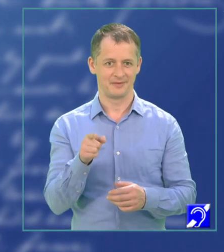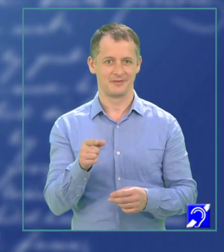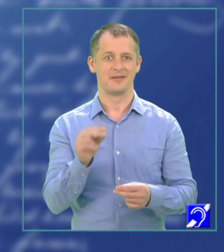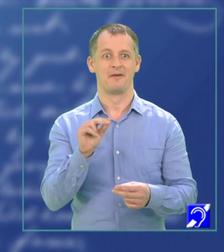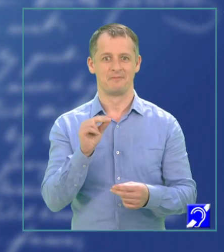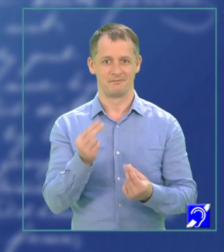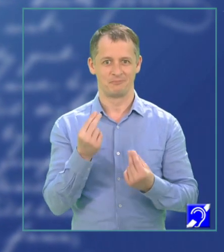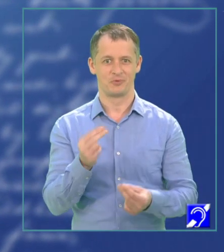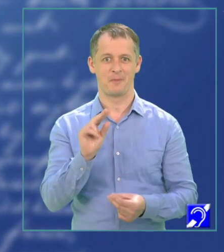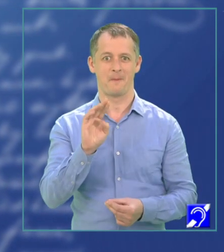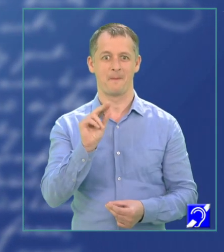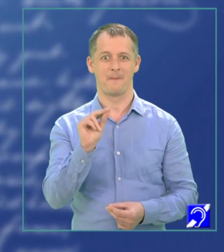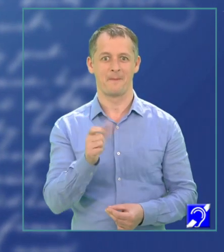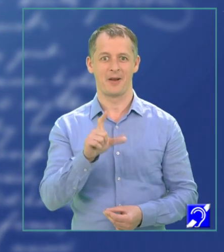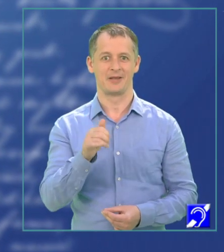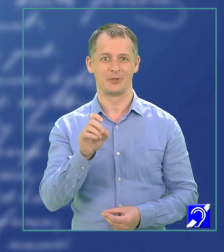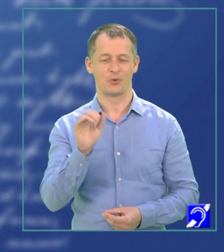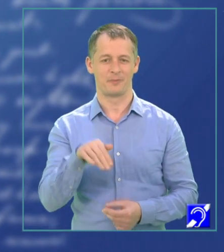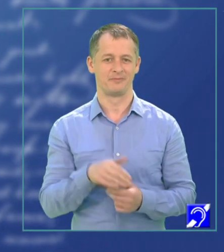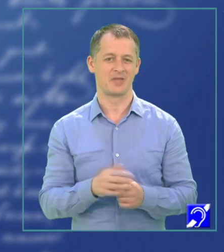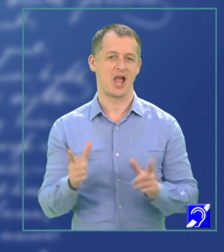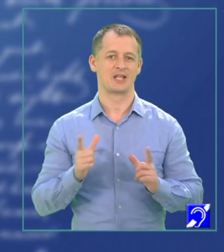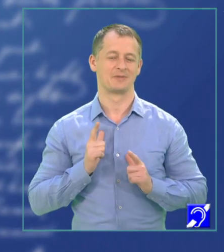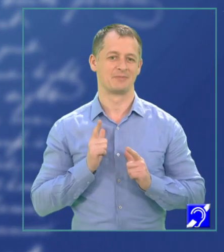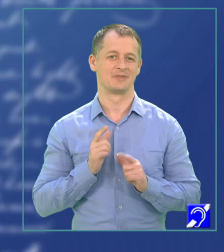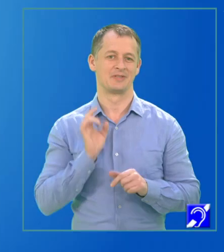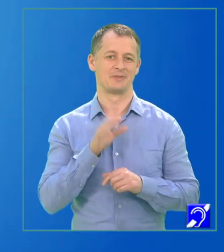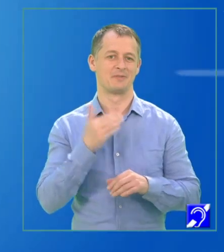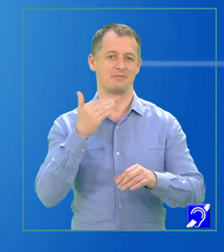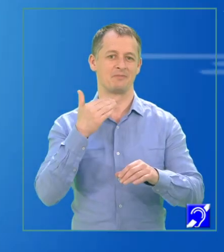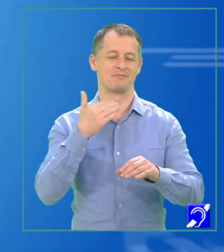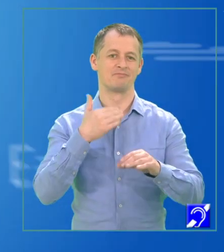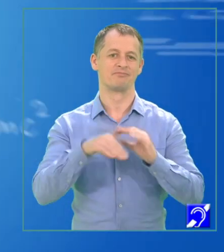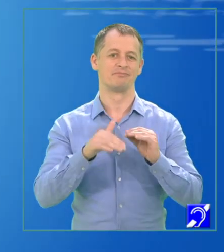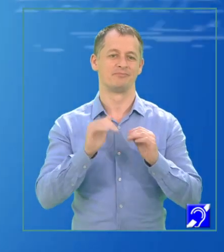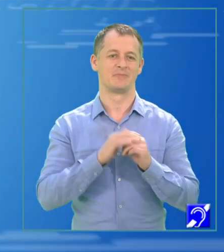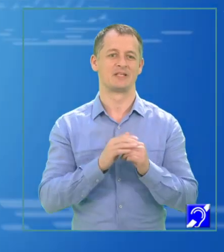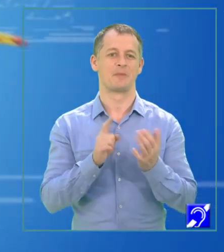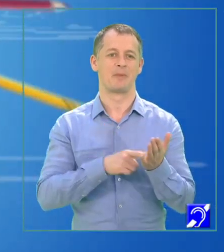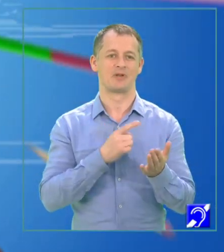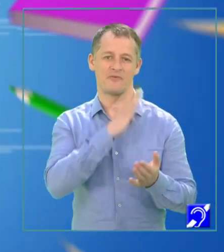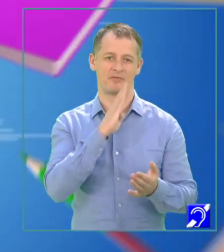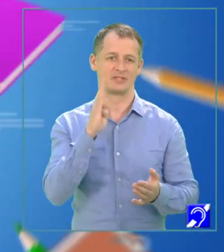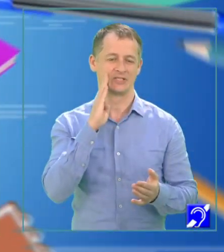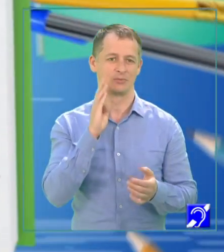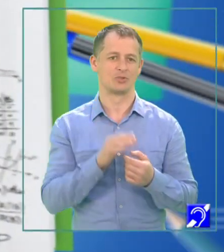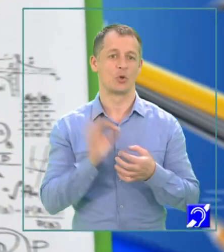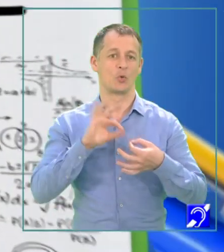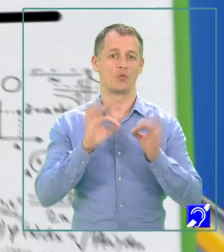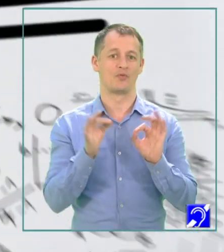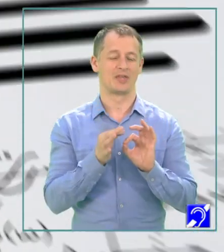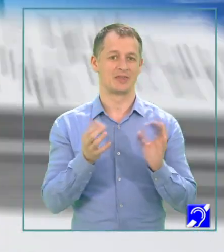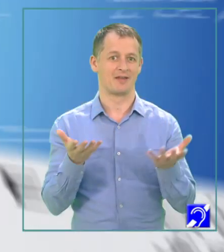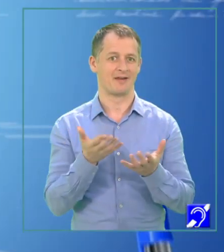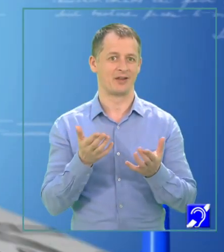Aștept să ne trimiteți și voi pe pagina de Facebook a emisiunii expresii sau cuvinte care citite invers